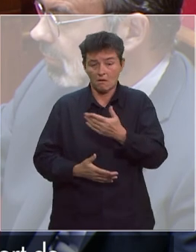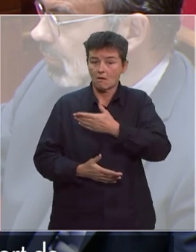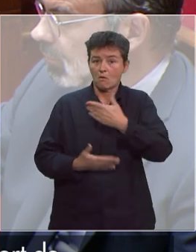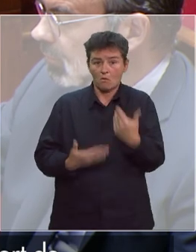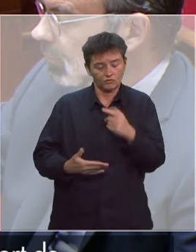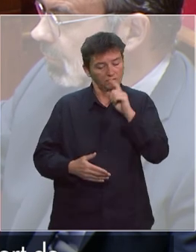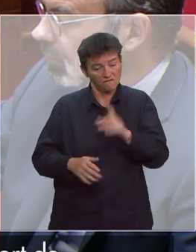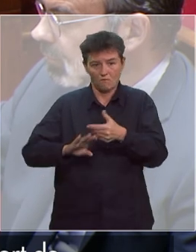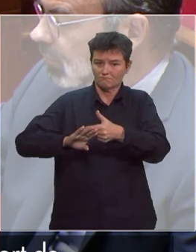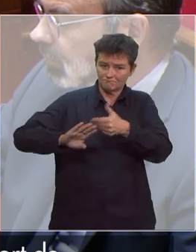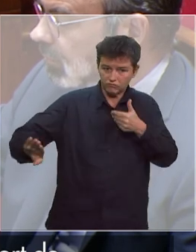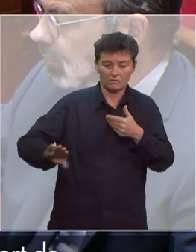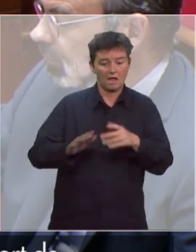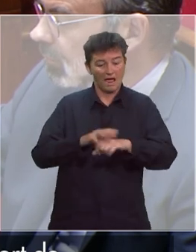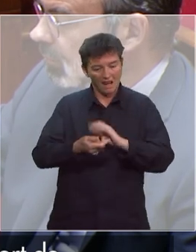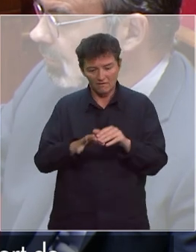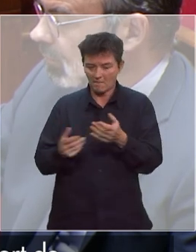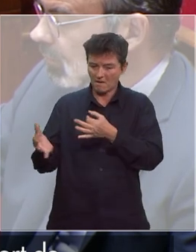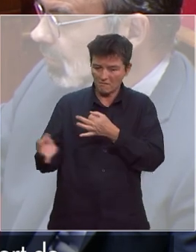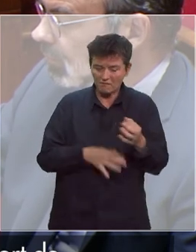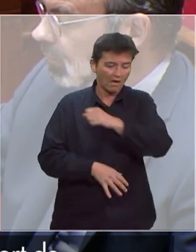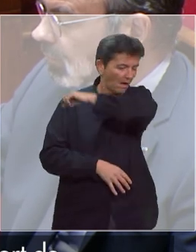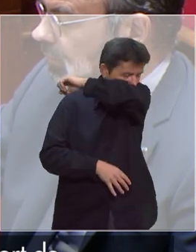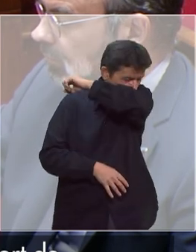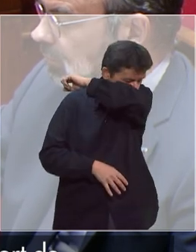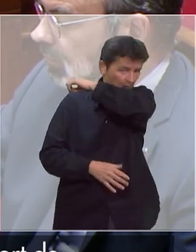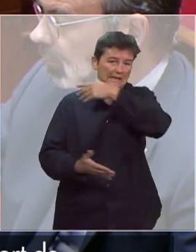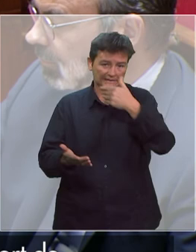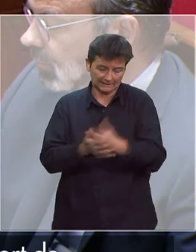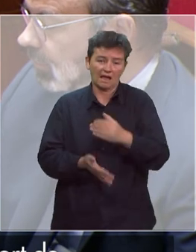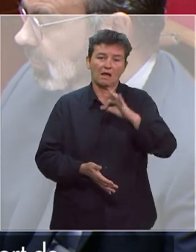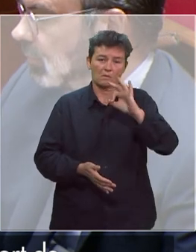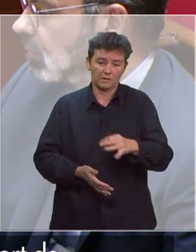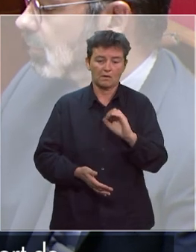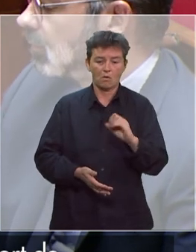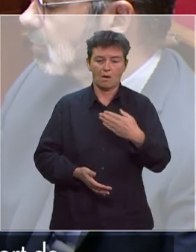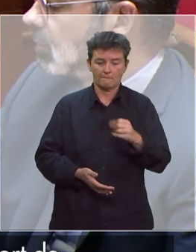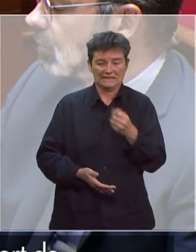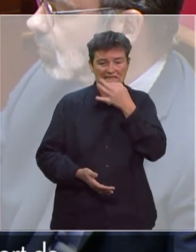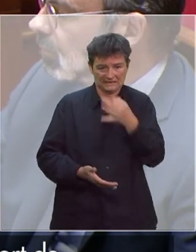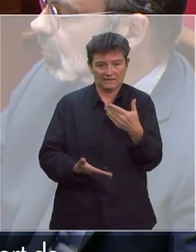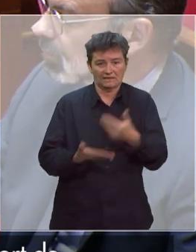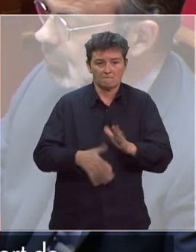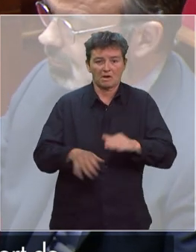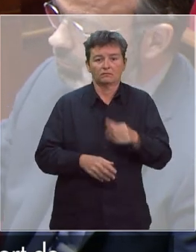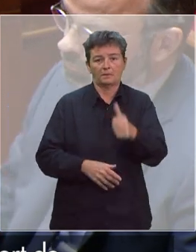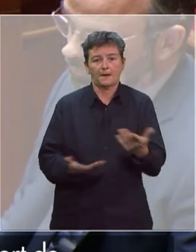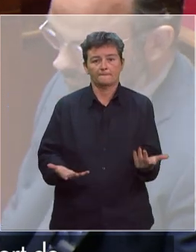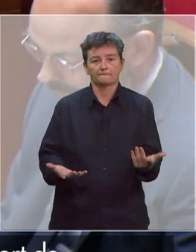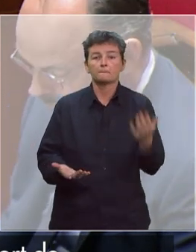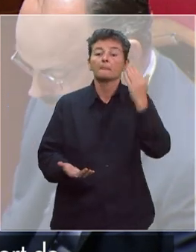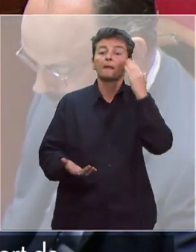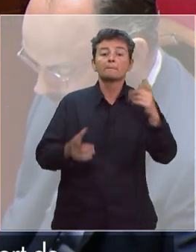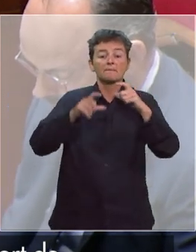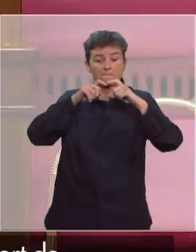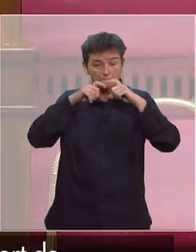la distanciation sociale, le lavage des mains, le fait de tousser dans son coude, sont les mesures reconnues par l'OMS comme les plus efficaces. Mais s'il s'avère que le port d'un masque en